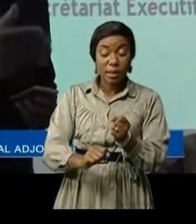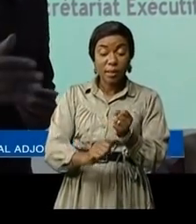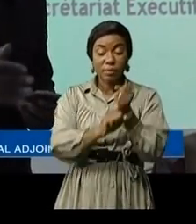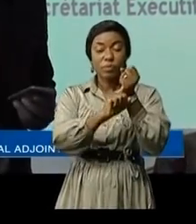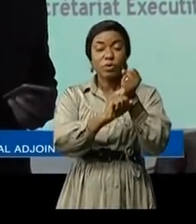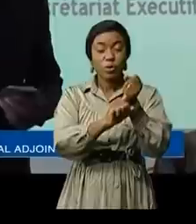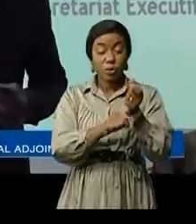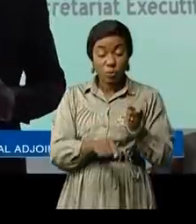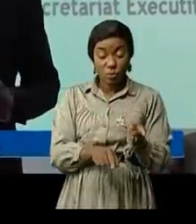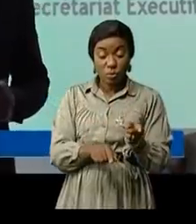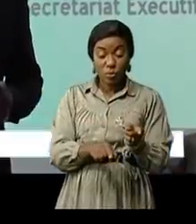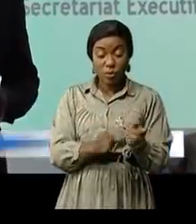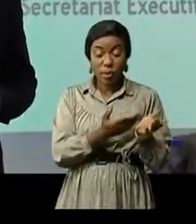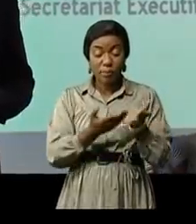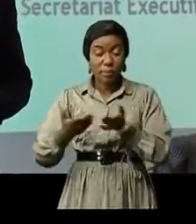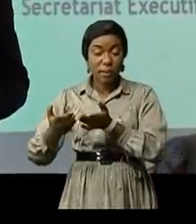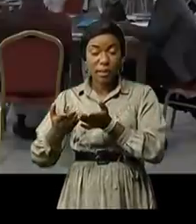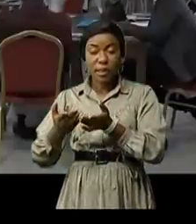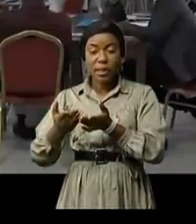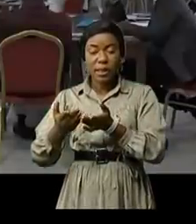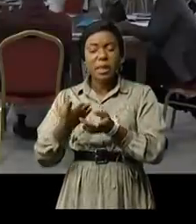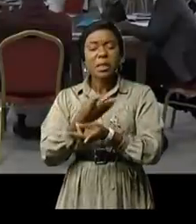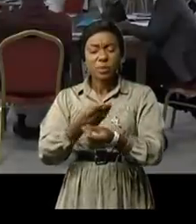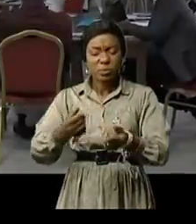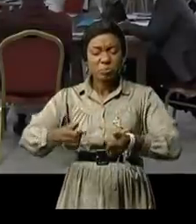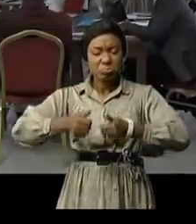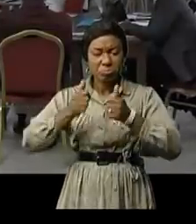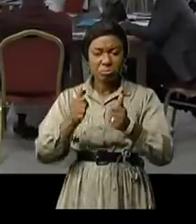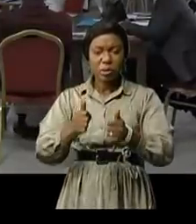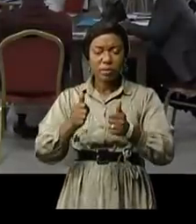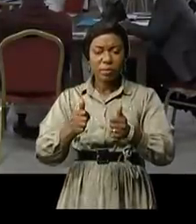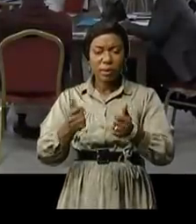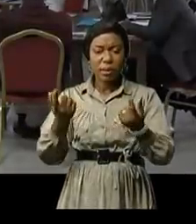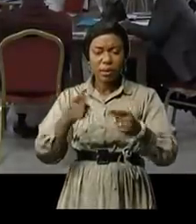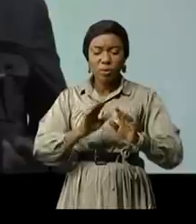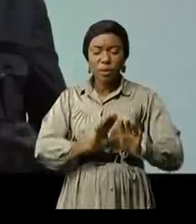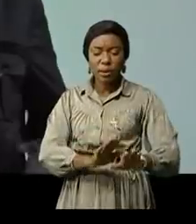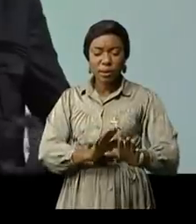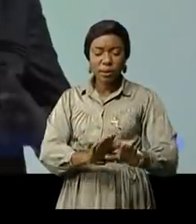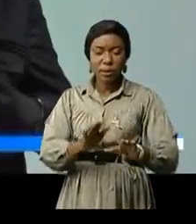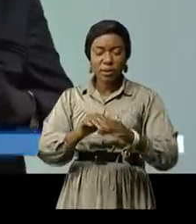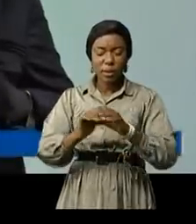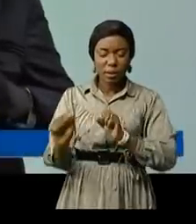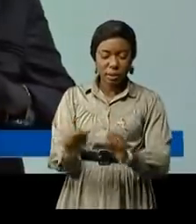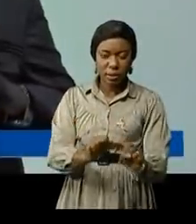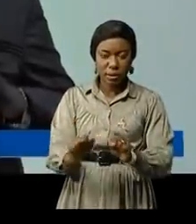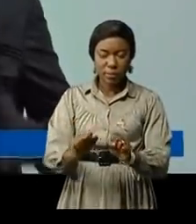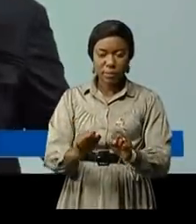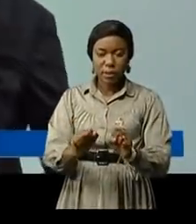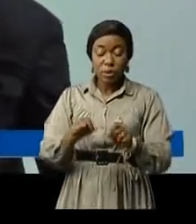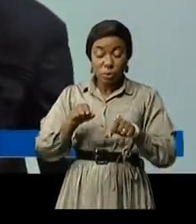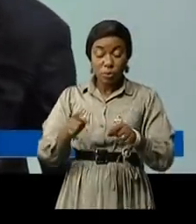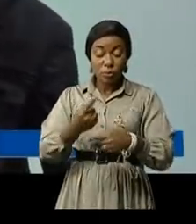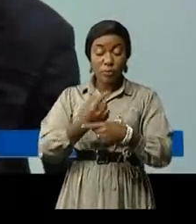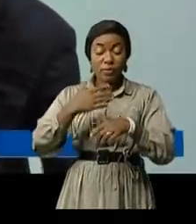mener aux résultats excomptés attendus dans les PCN. Aujourd'hui, nous devons faire un